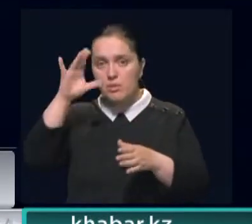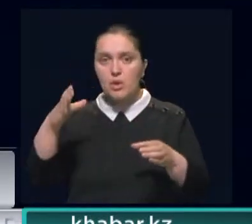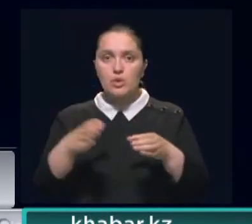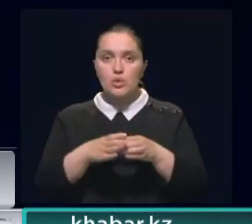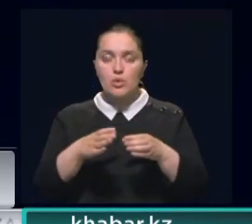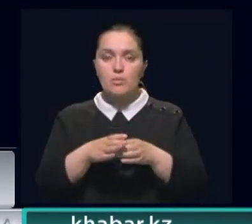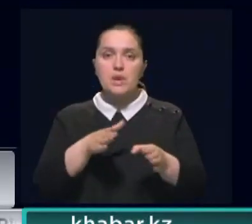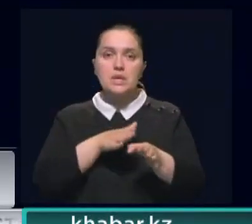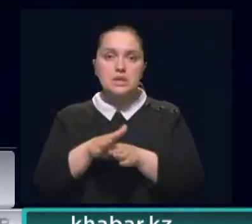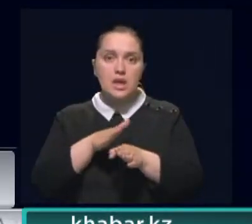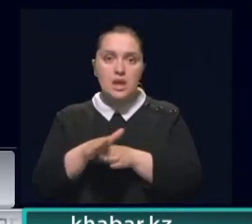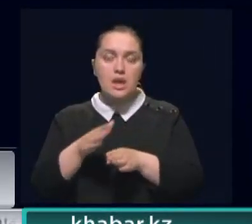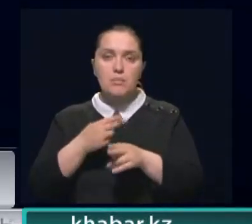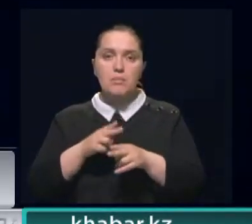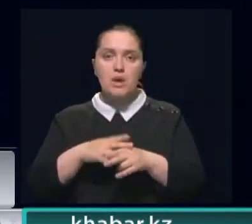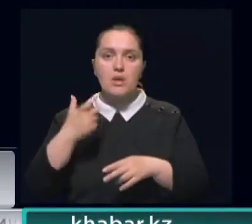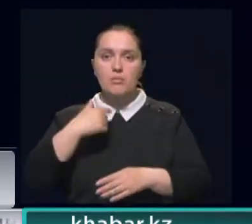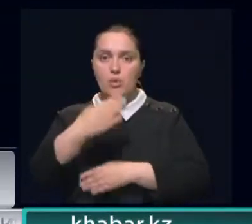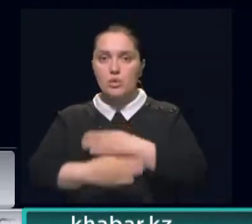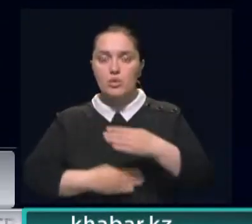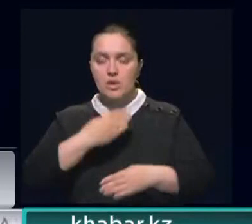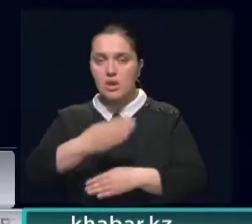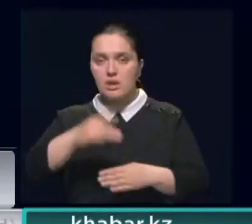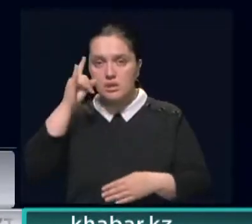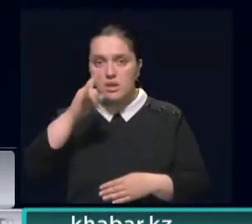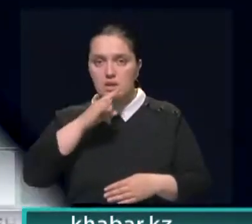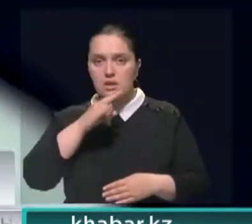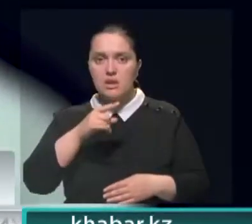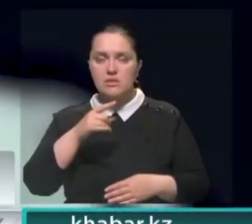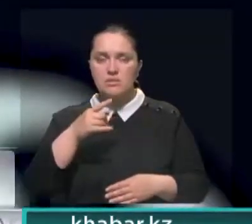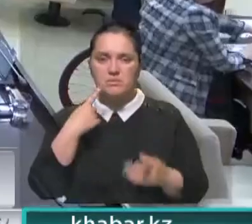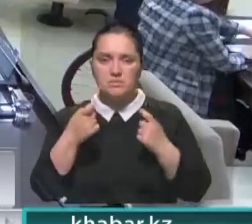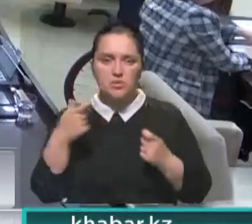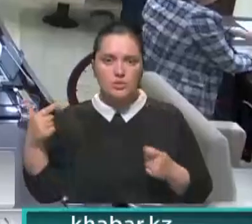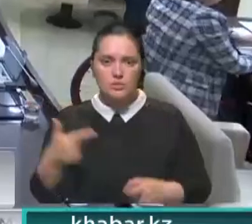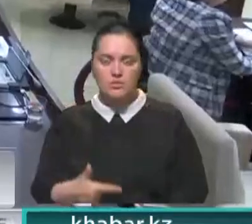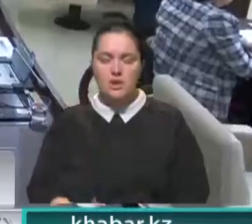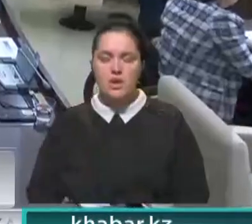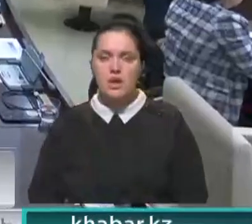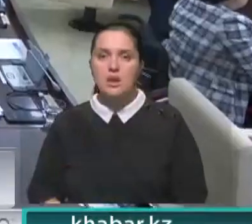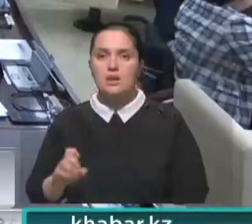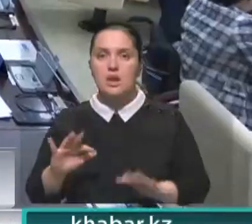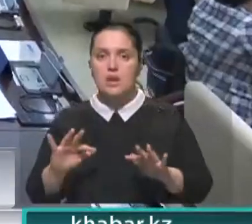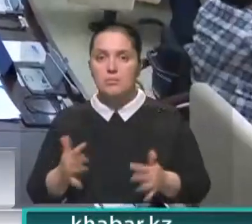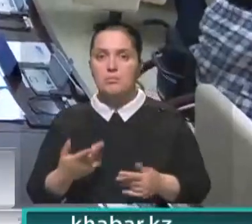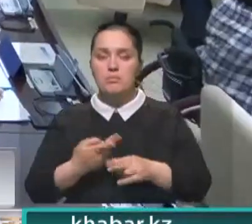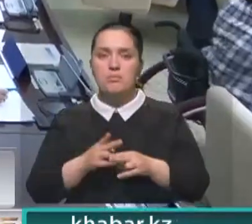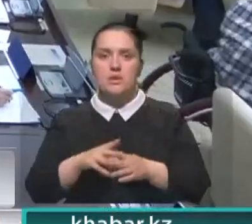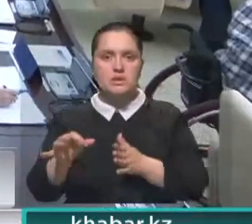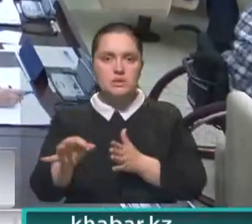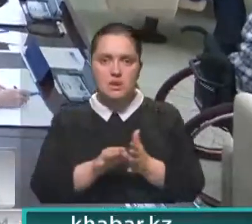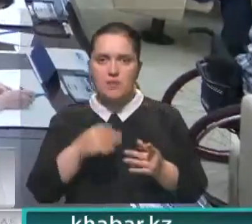исполнитель, обернув вокруг своей руки флаг Казахстана, нецензурно выразился. На произошедшее последовала